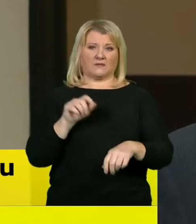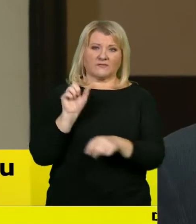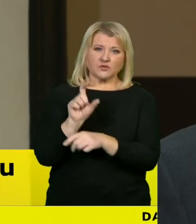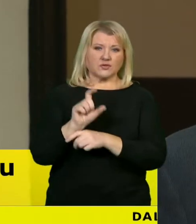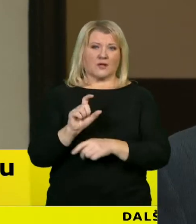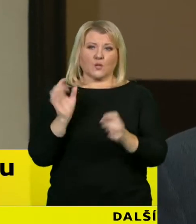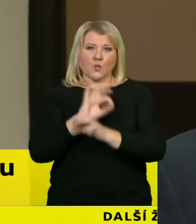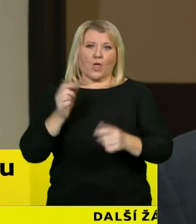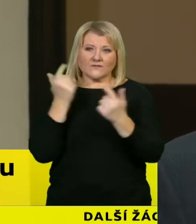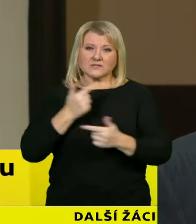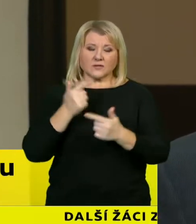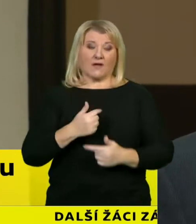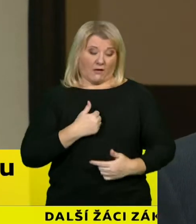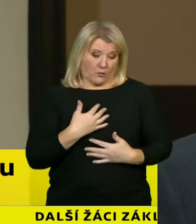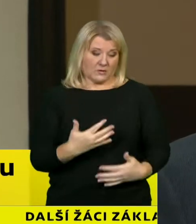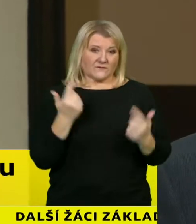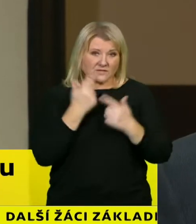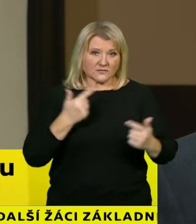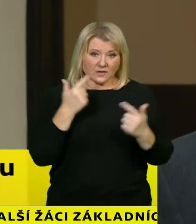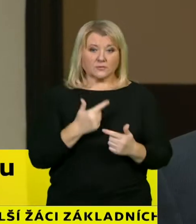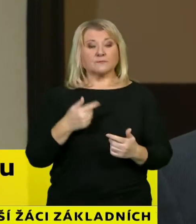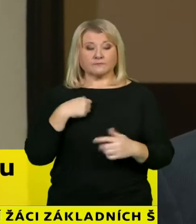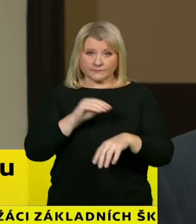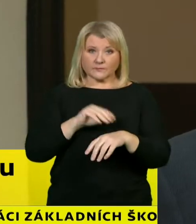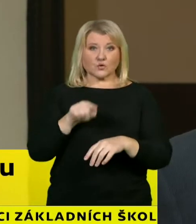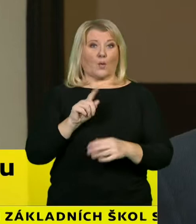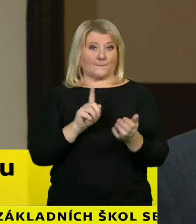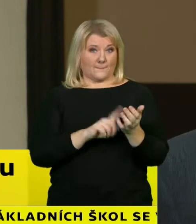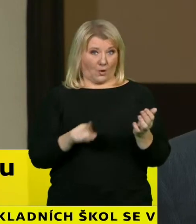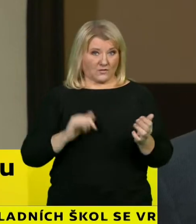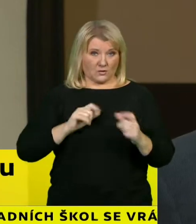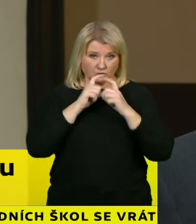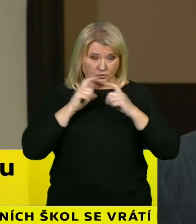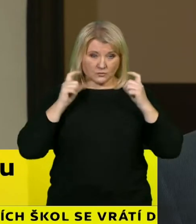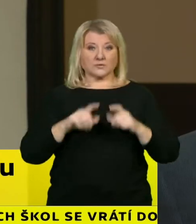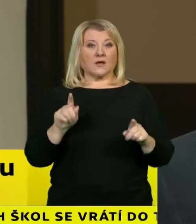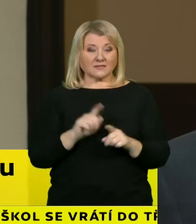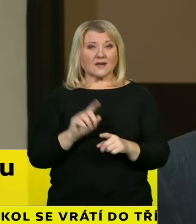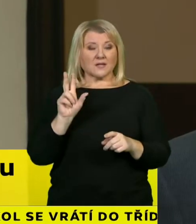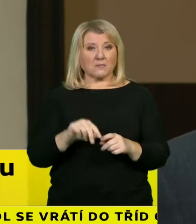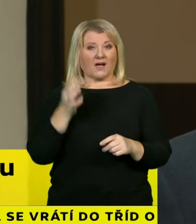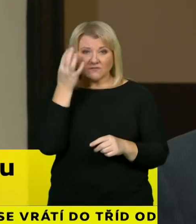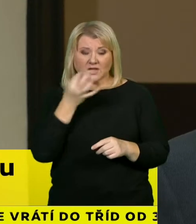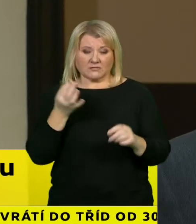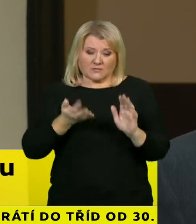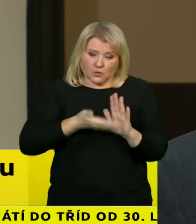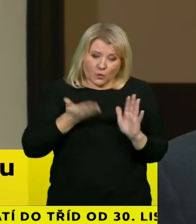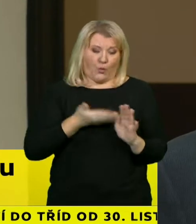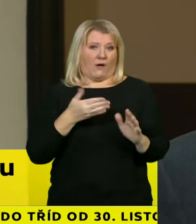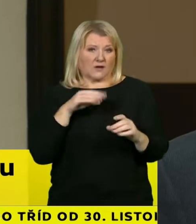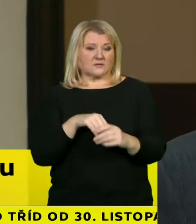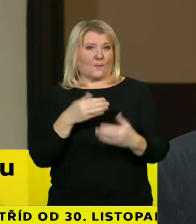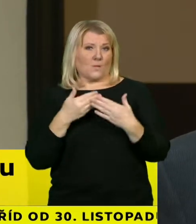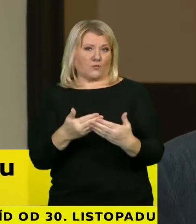zde vysvětluji, že je to jednak povinnost a jednak, že to je záležitost, která je vědecky prokázána, že pomáhá.